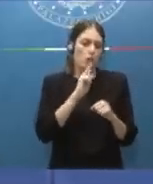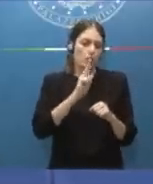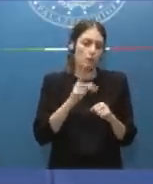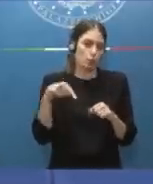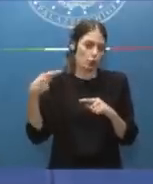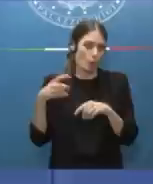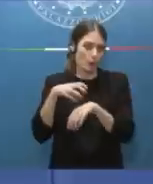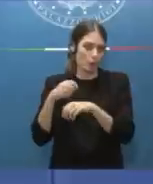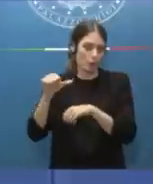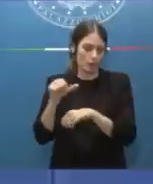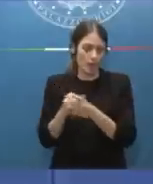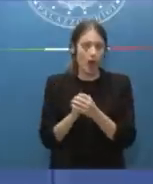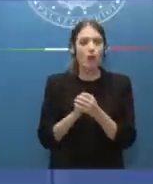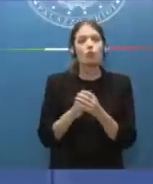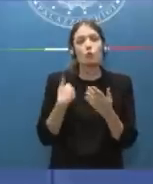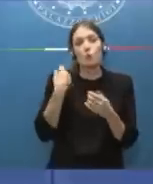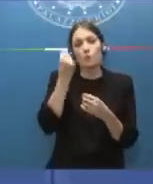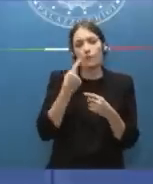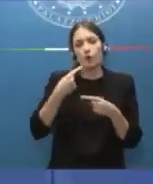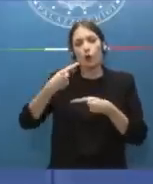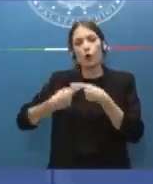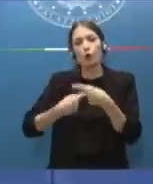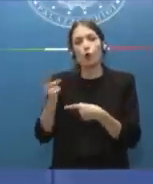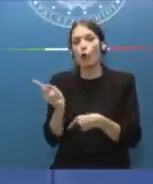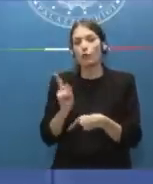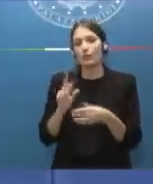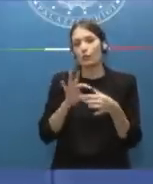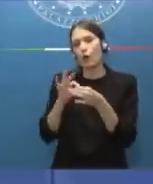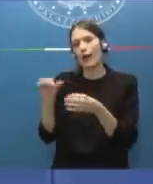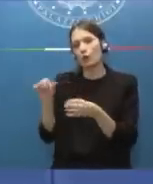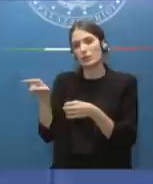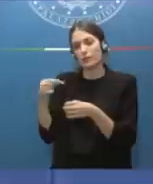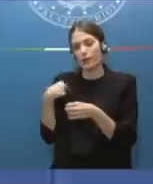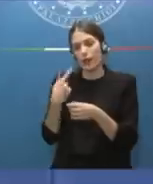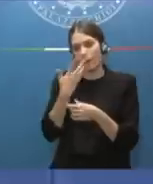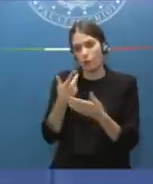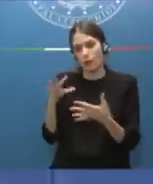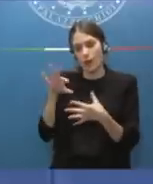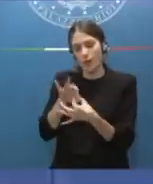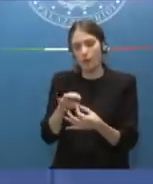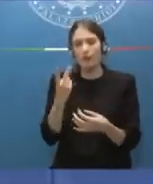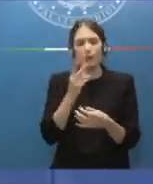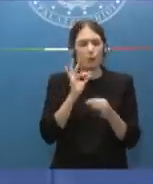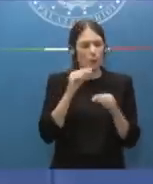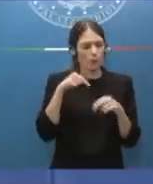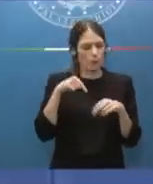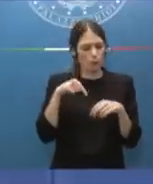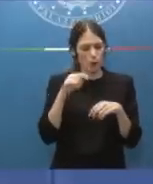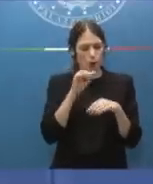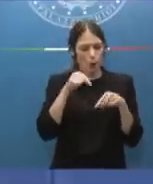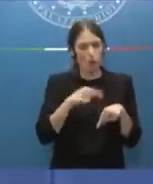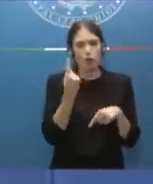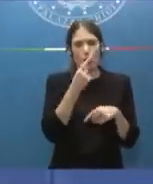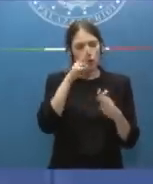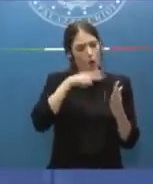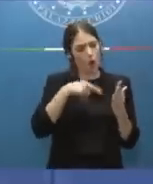me la discontinuità che noi vogliamo applicare. Ho letto qualcuno oggi esponenti dell